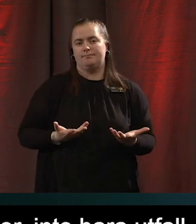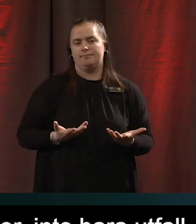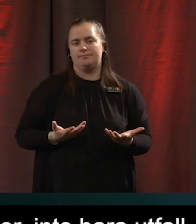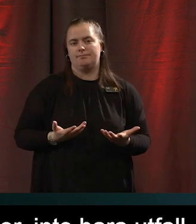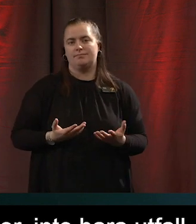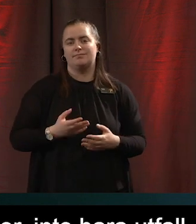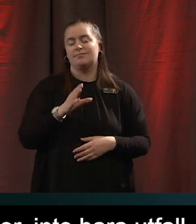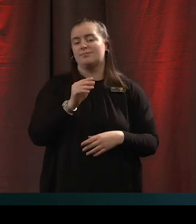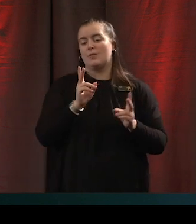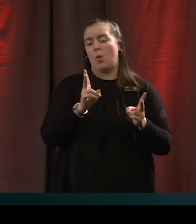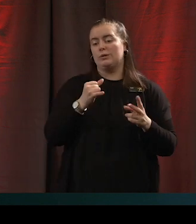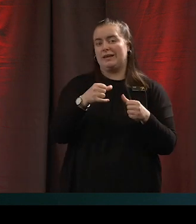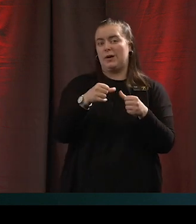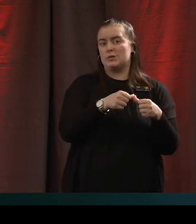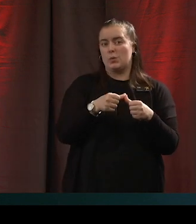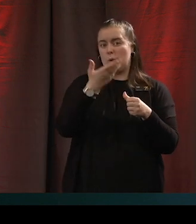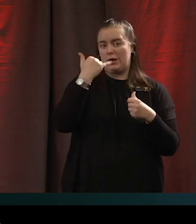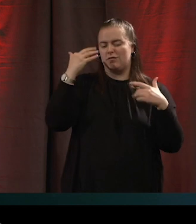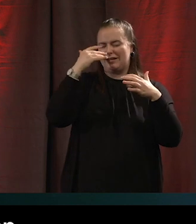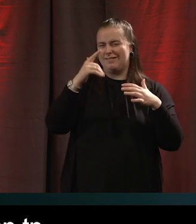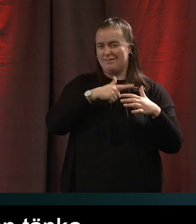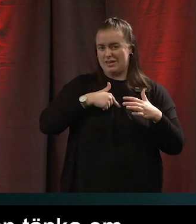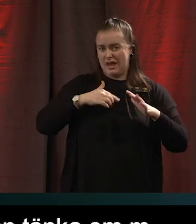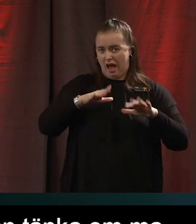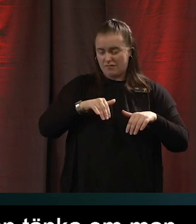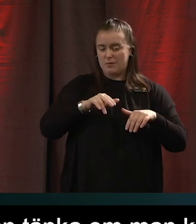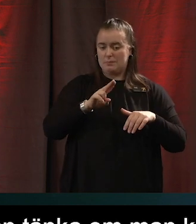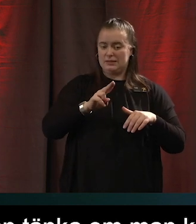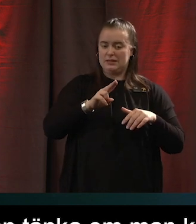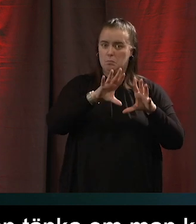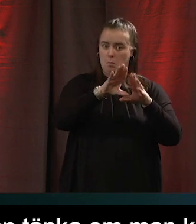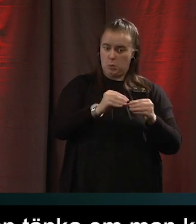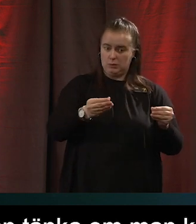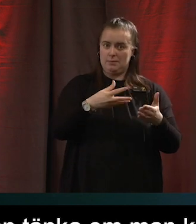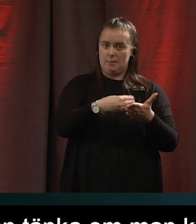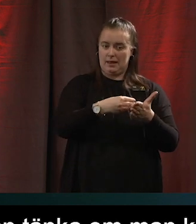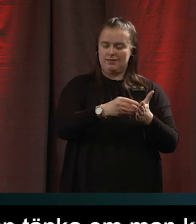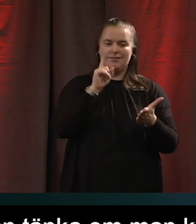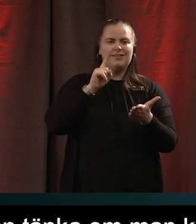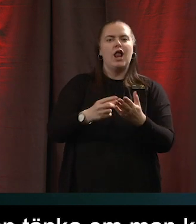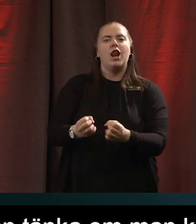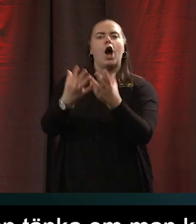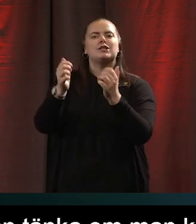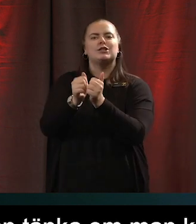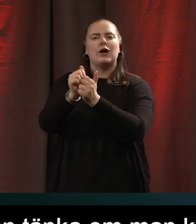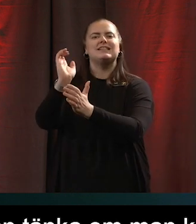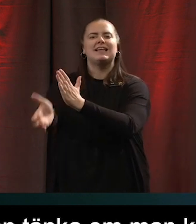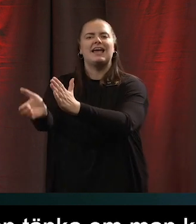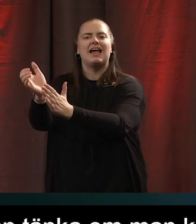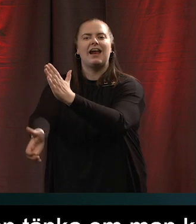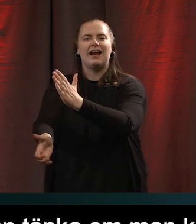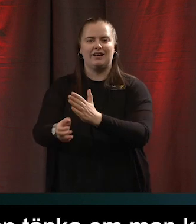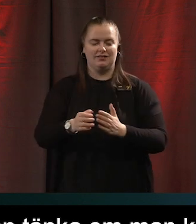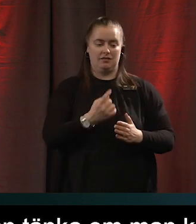Och i en organisation kan man tänka har vi kommit ihåg att budgettera pengar i det här projektet också för att lösa saker som vi kommer på förrigt efter att systemet redan är släppt.